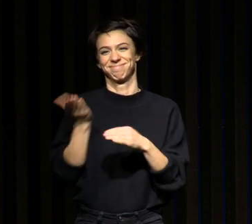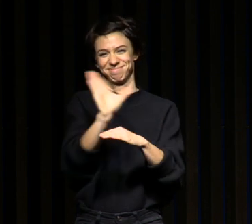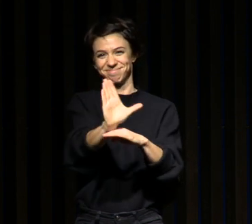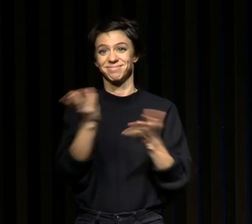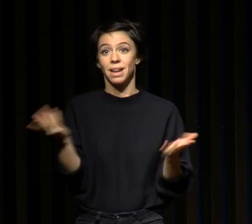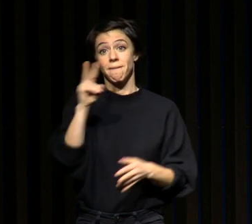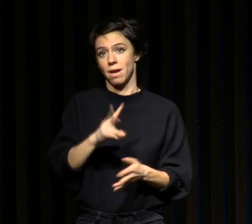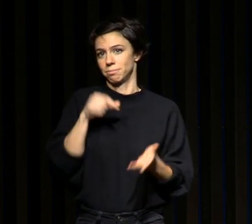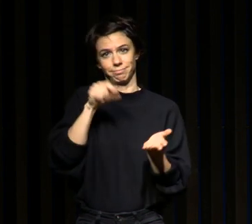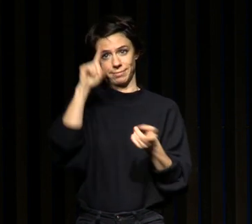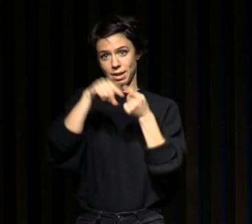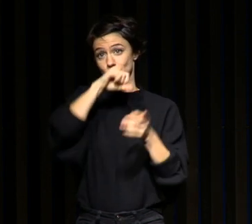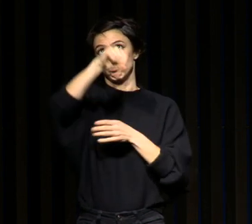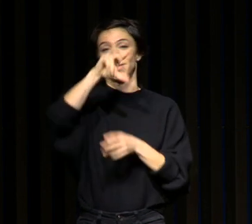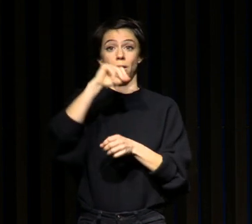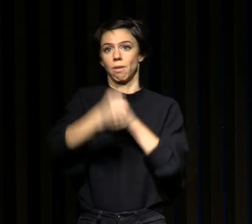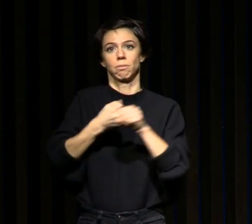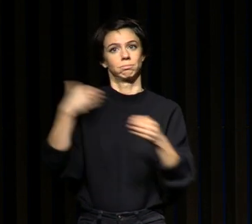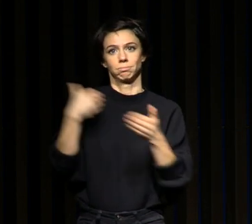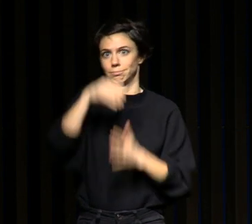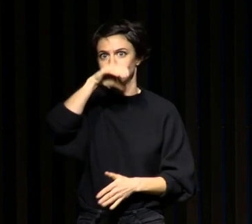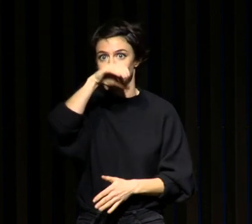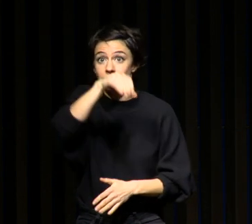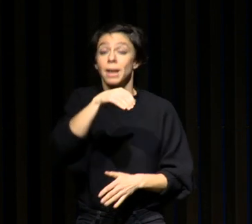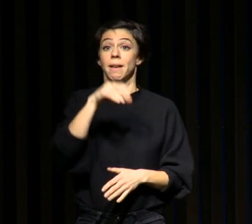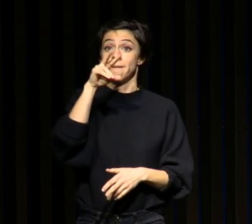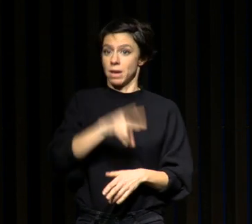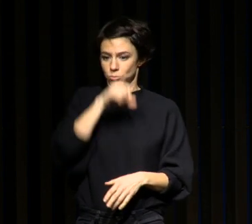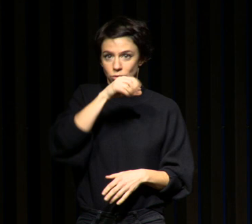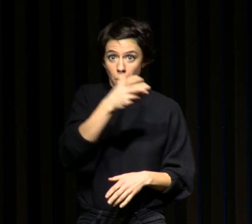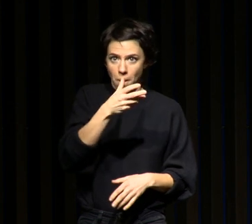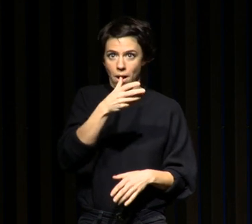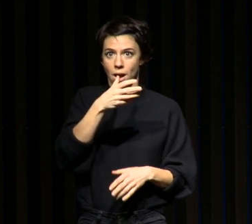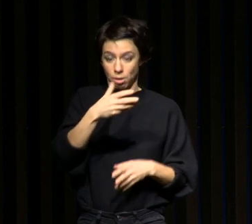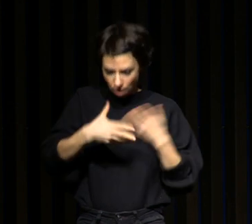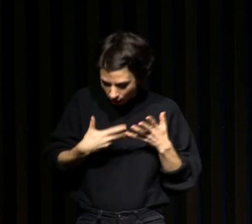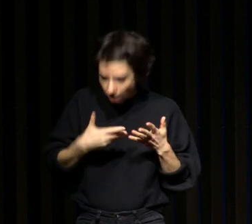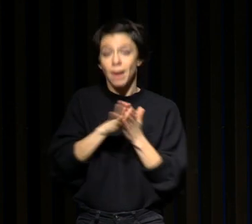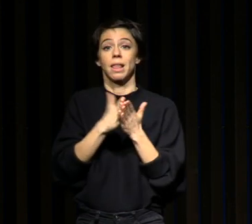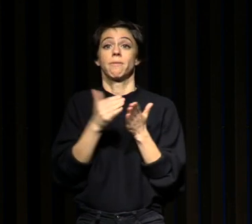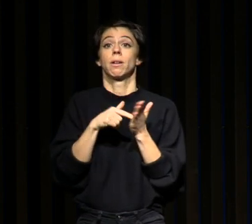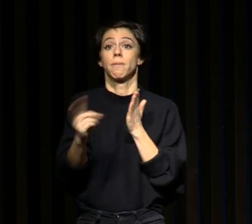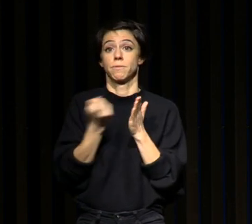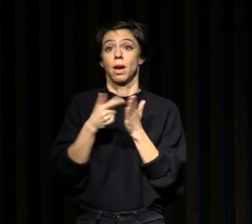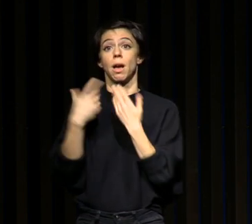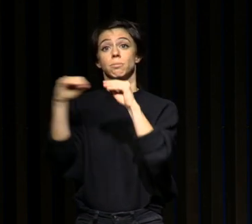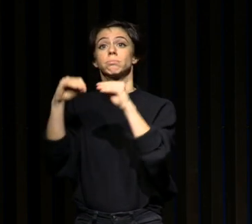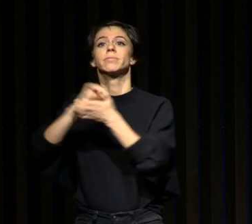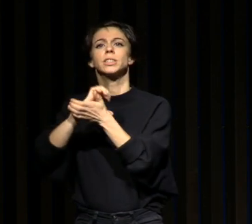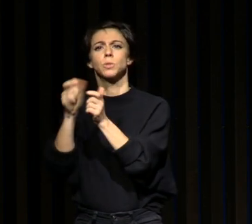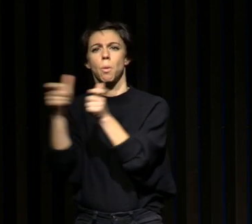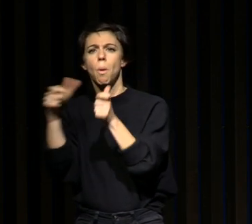bientôt 30 ans et qui m'a permis d'écrire un livre aux éditions Albain Michel qui s'appelle Antifatigue dont je vous parlerai également.